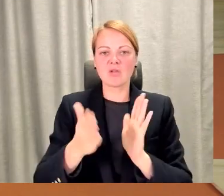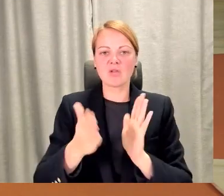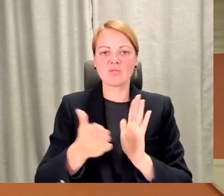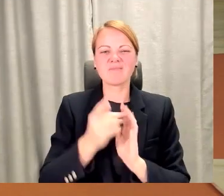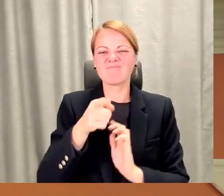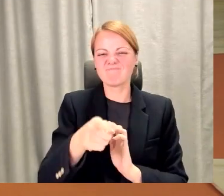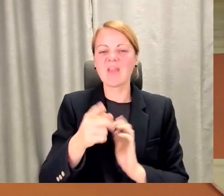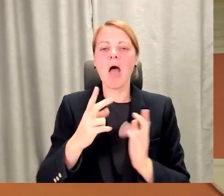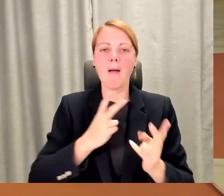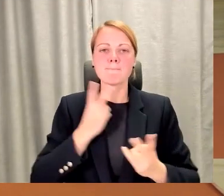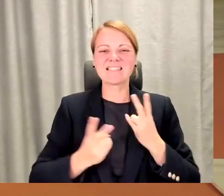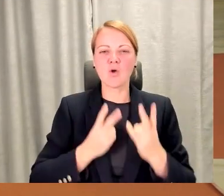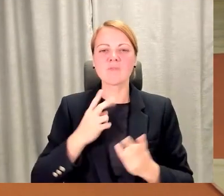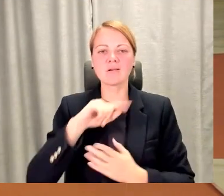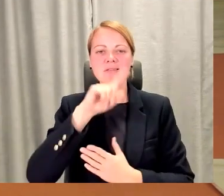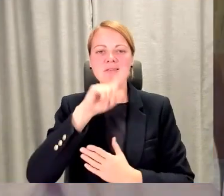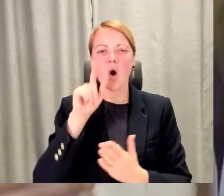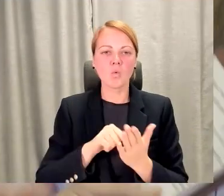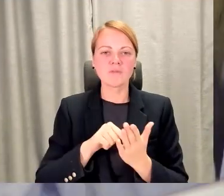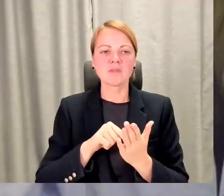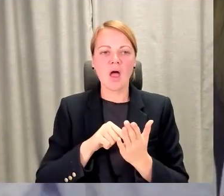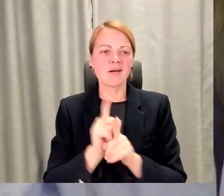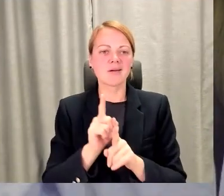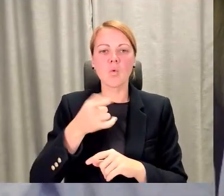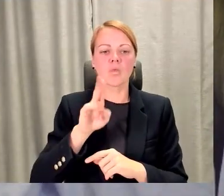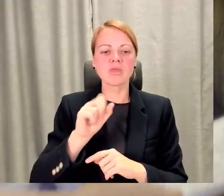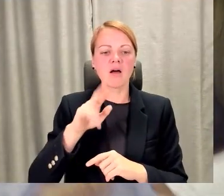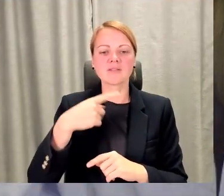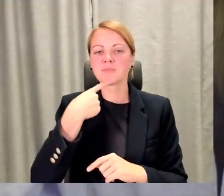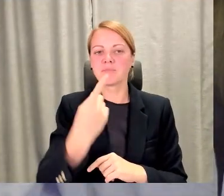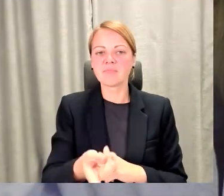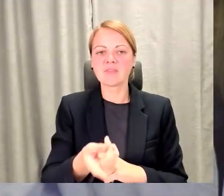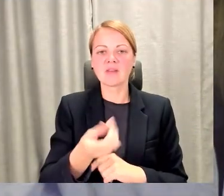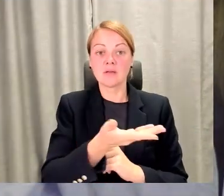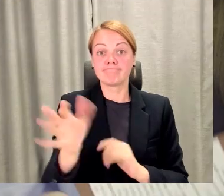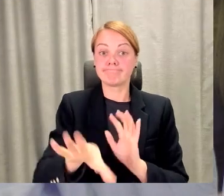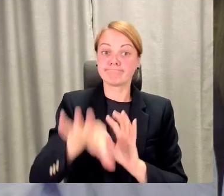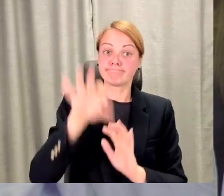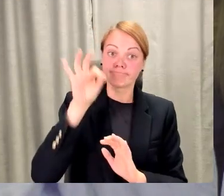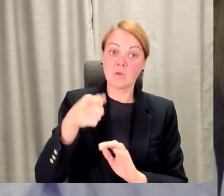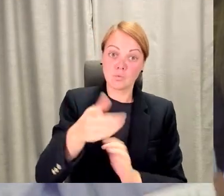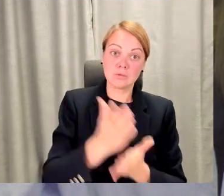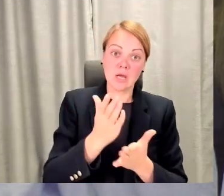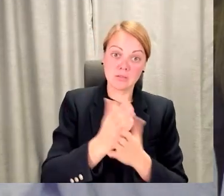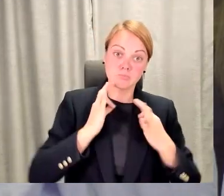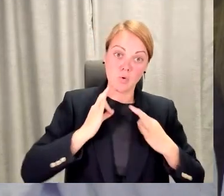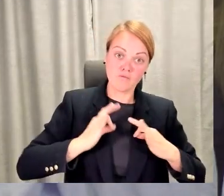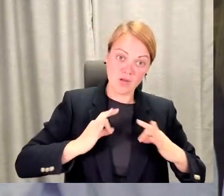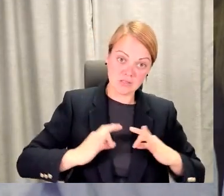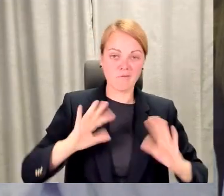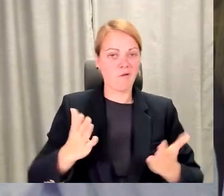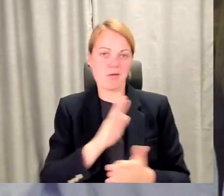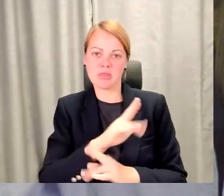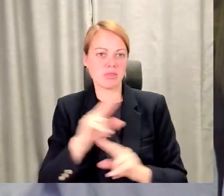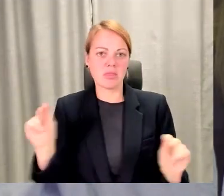emocionāli un taipat laikā arī gunārs ļoti labi nodefinēja par to, ka jums jau īsti izvēles. Vai jūs esat tajā profesijā vai neesat. Ja jūs nemācities, jūs